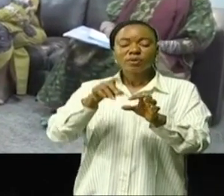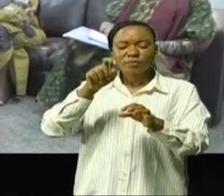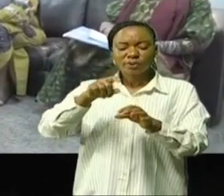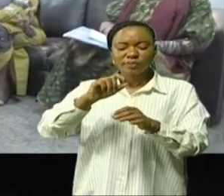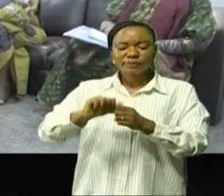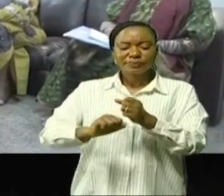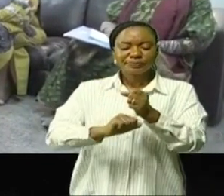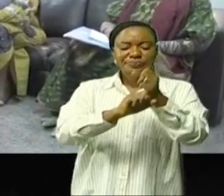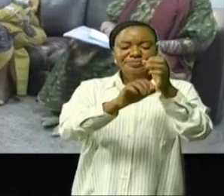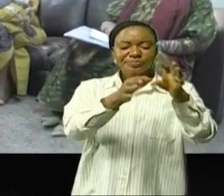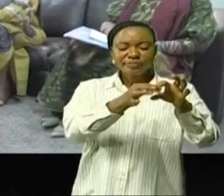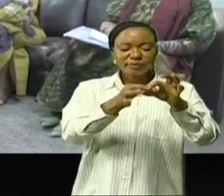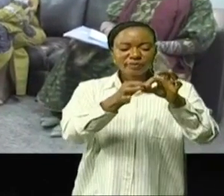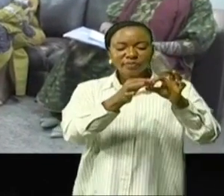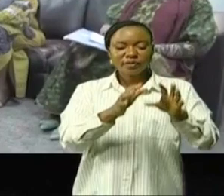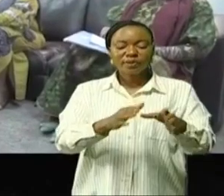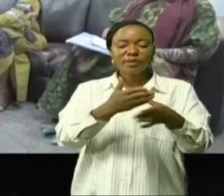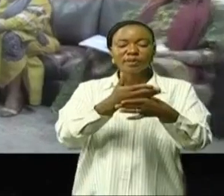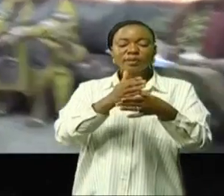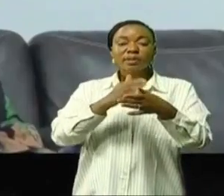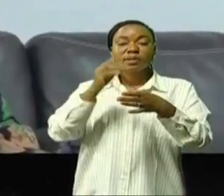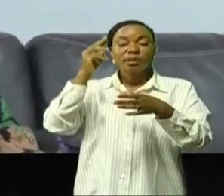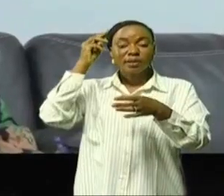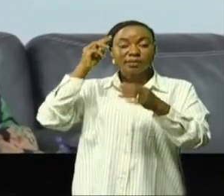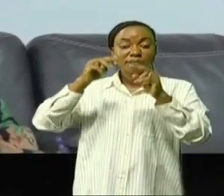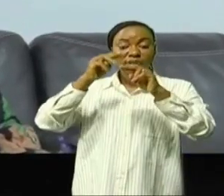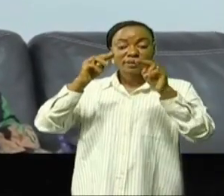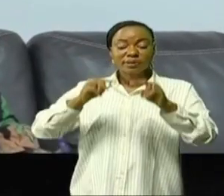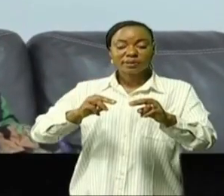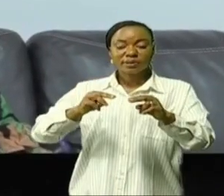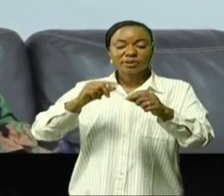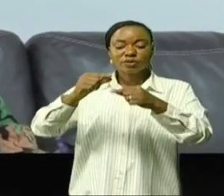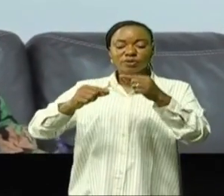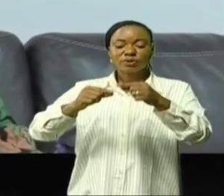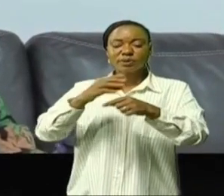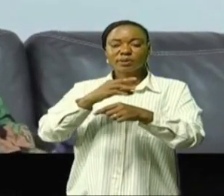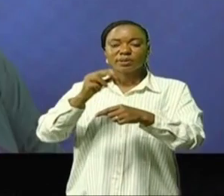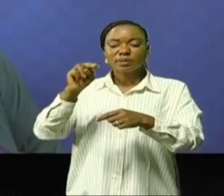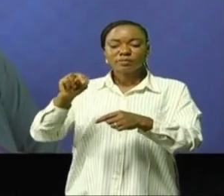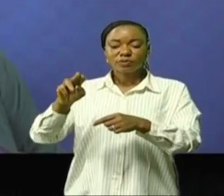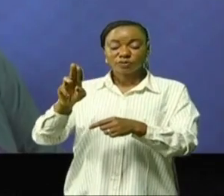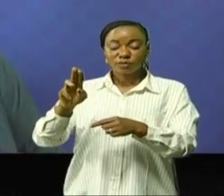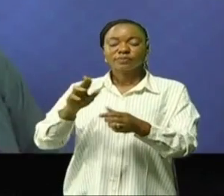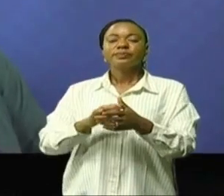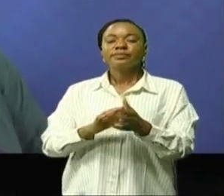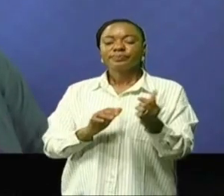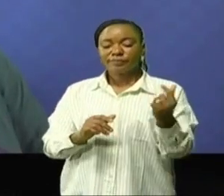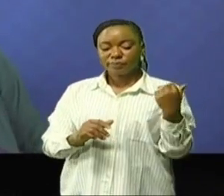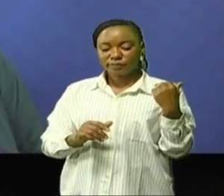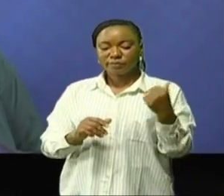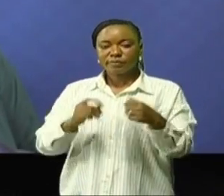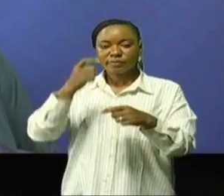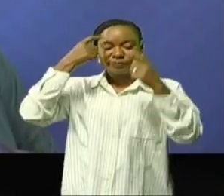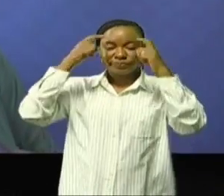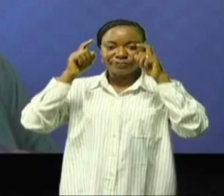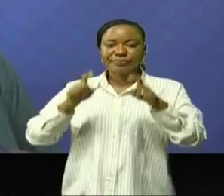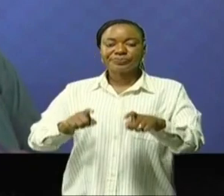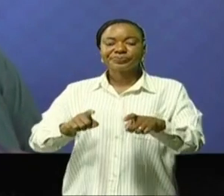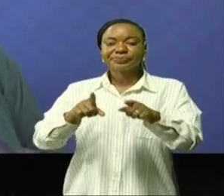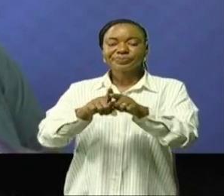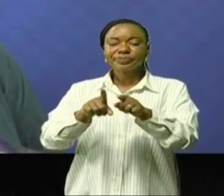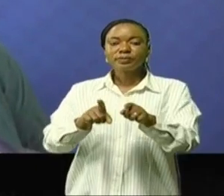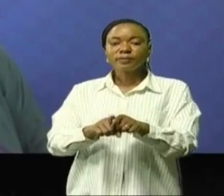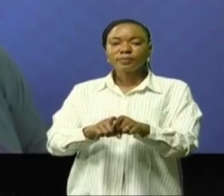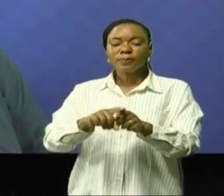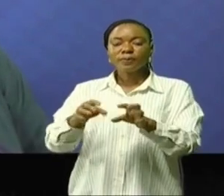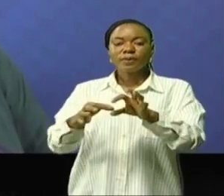les partenariats entre le ministère du genre et la Monusco Mais ce que nous avons décidé c'est qu'on va continuer à renforcer ce partenariat